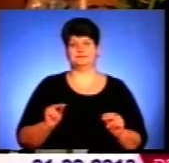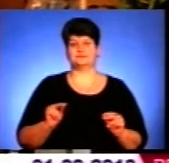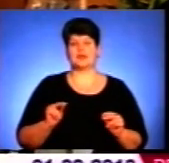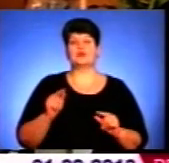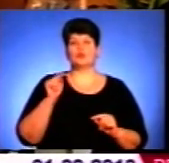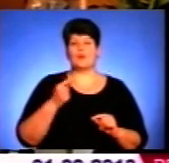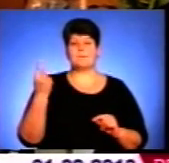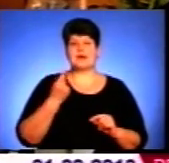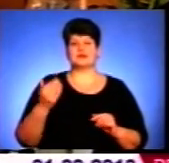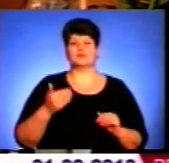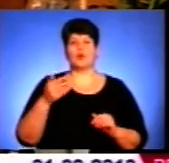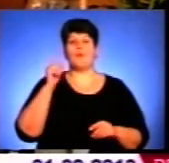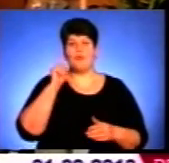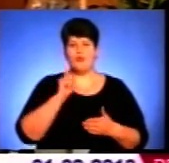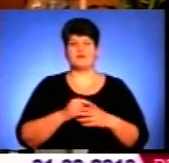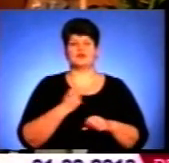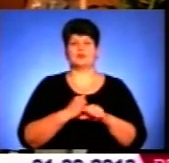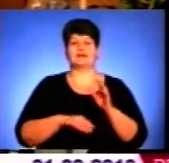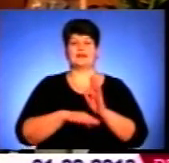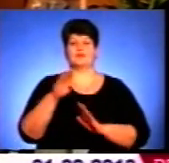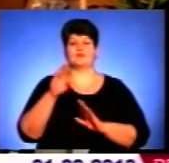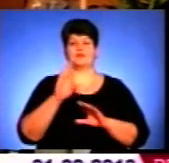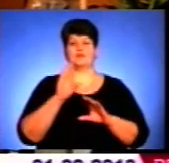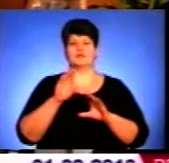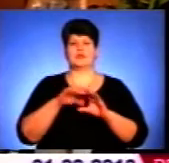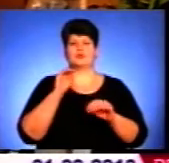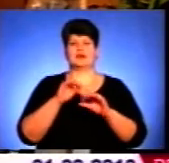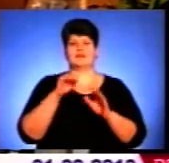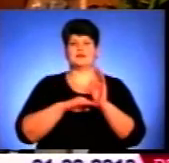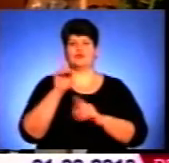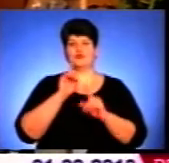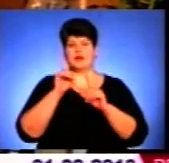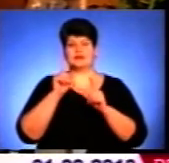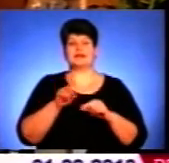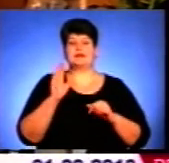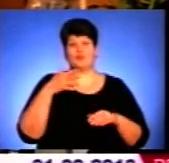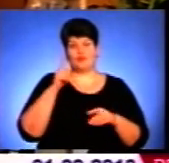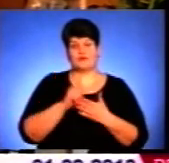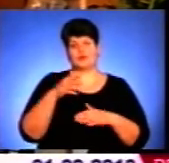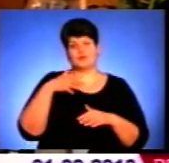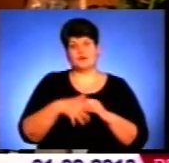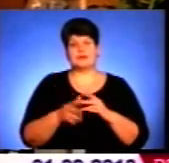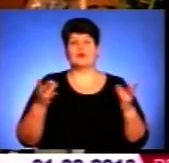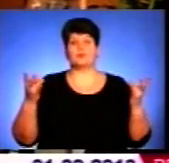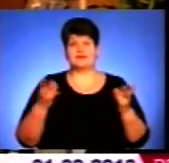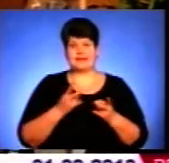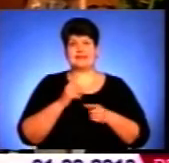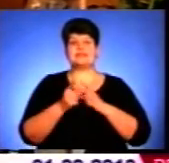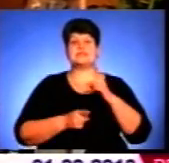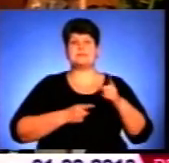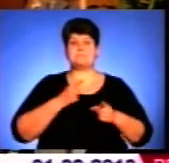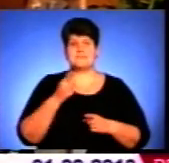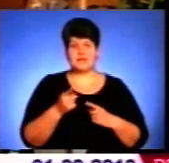то перший крок мають зробити депутати Верховної Ради, яких ми обрали зовсім недавно. Вони мають усвідомити необхідність змін